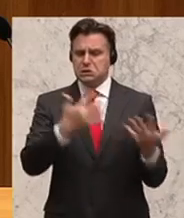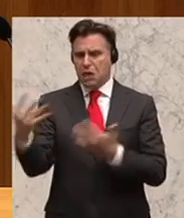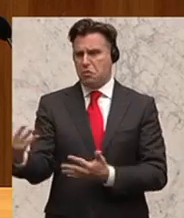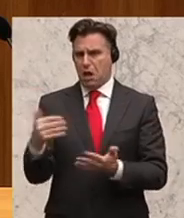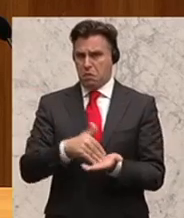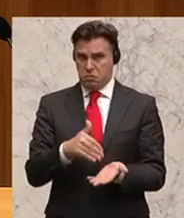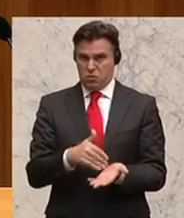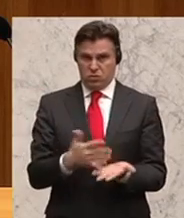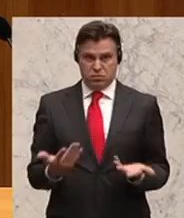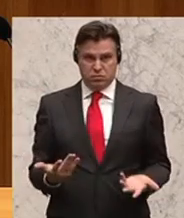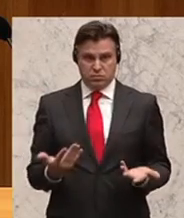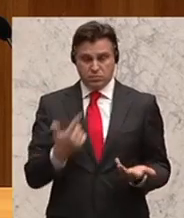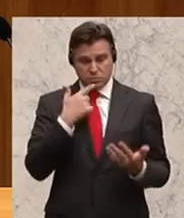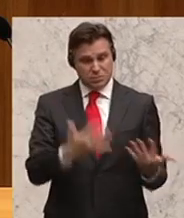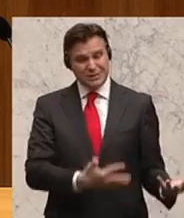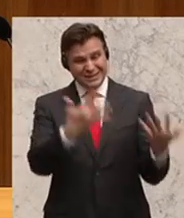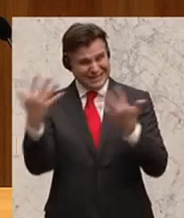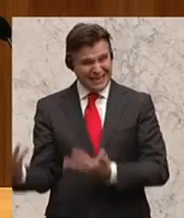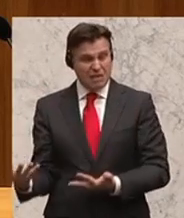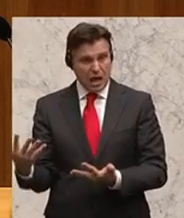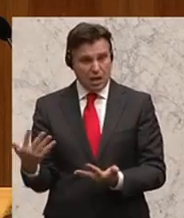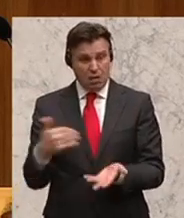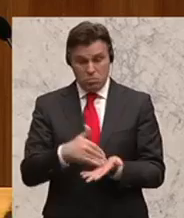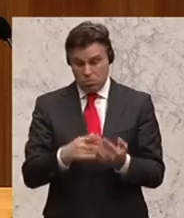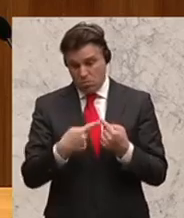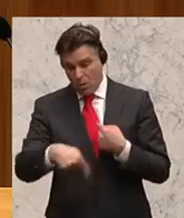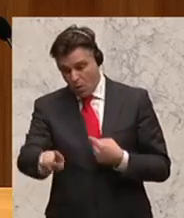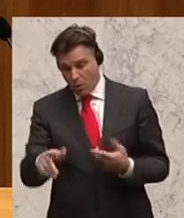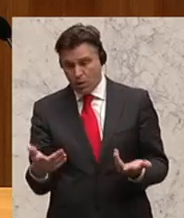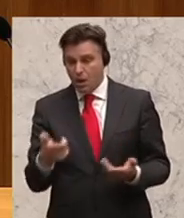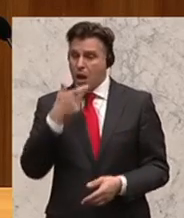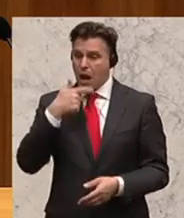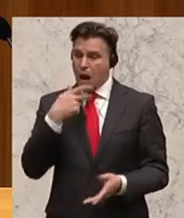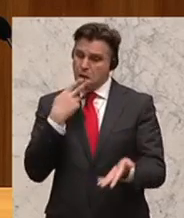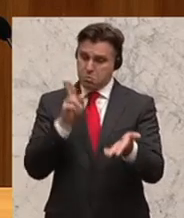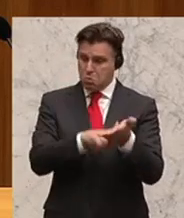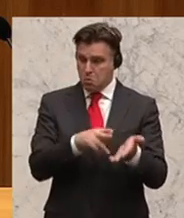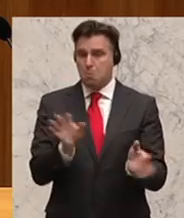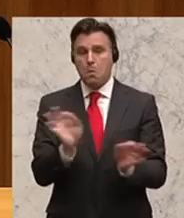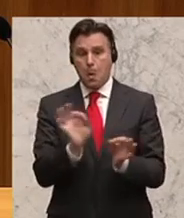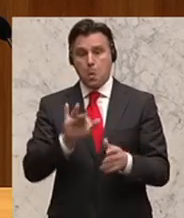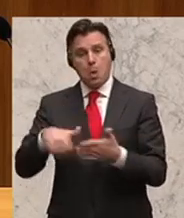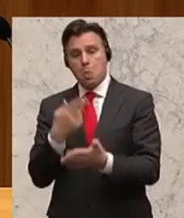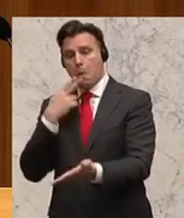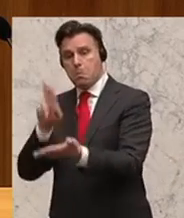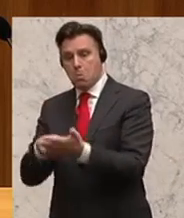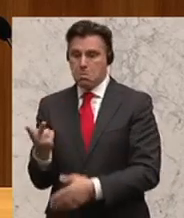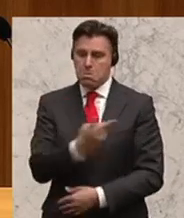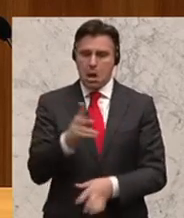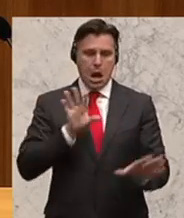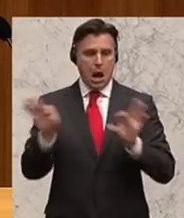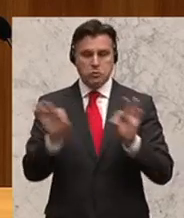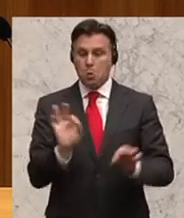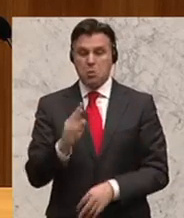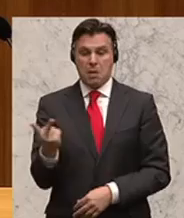sein. Das bedeutet, in diesen zehn Jahren hat man entweder die alte Kennzeichnung oder die neue Kennzeichnung